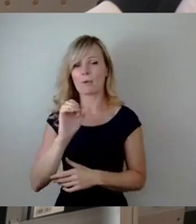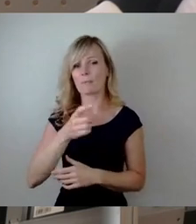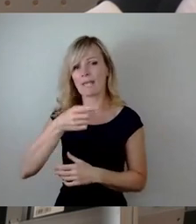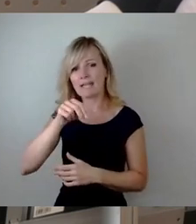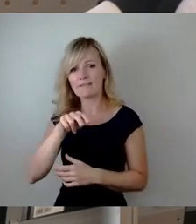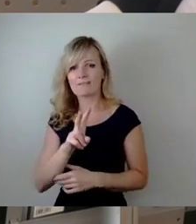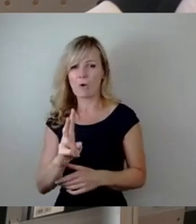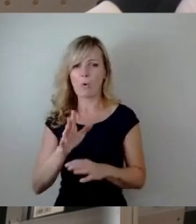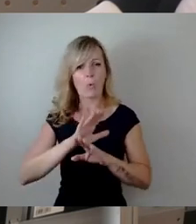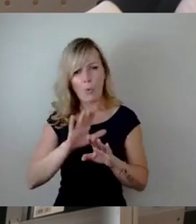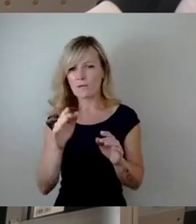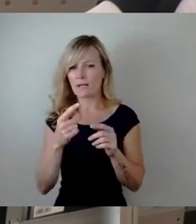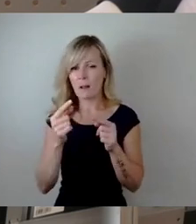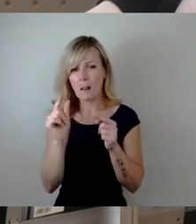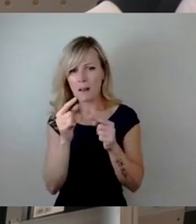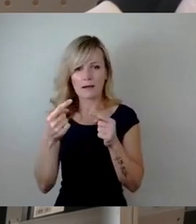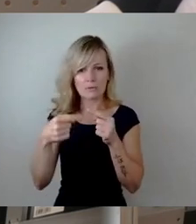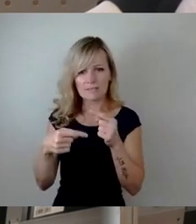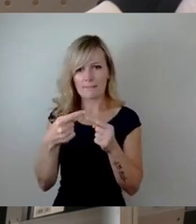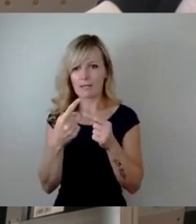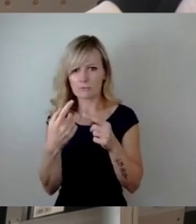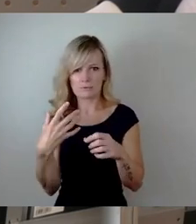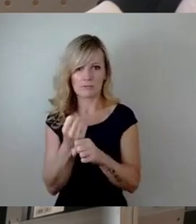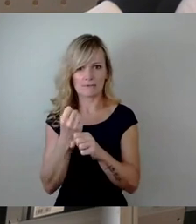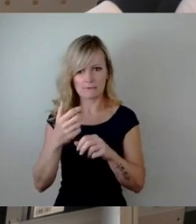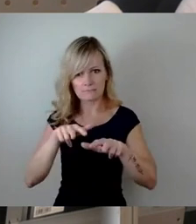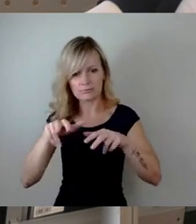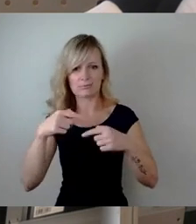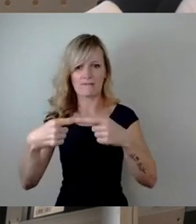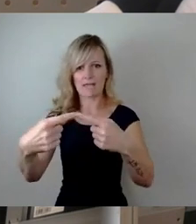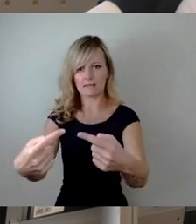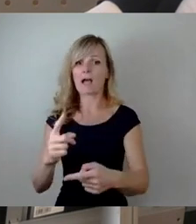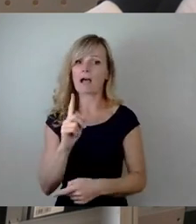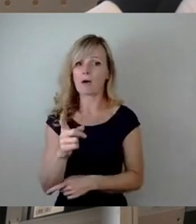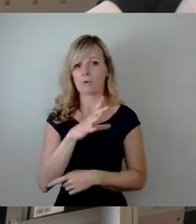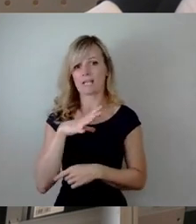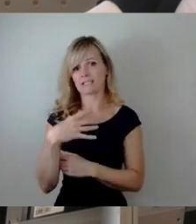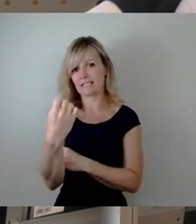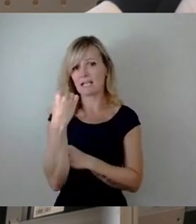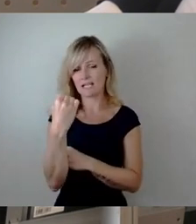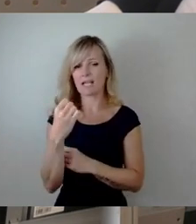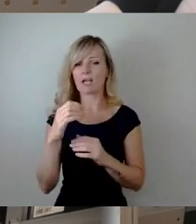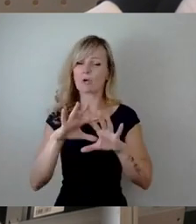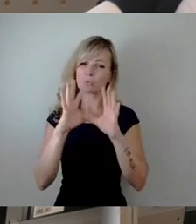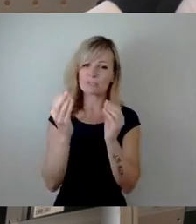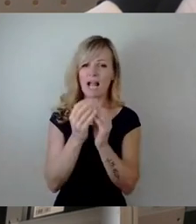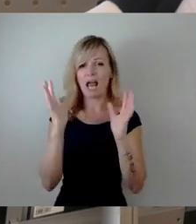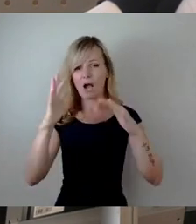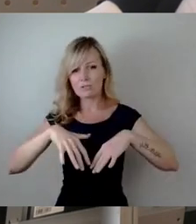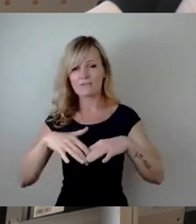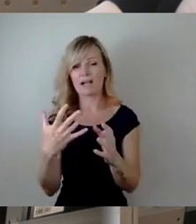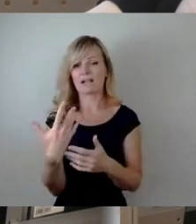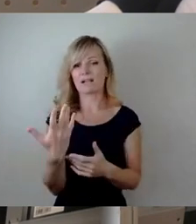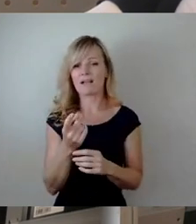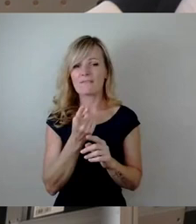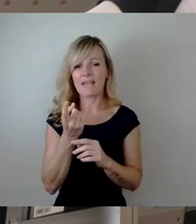gehalten haben. Und auch der Sachsenenergie, die trotz des Totalausfalls der Fernwärme auch nur wenigen